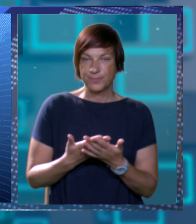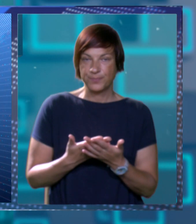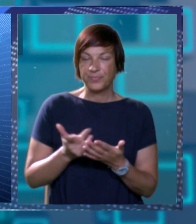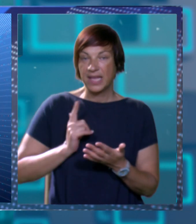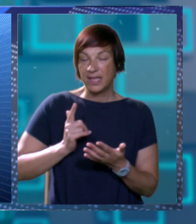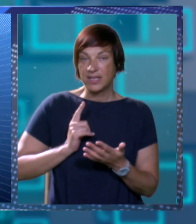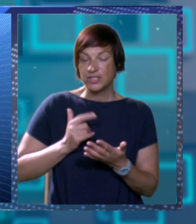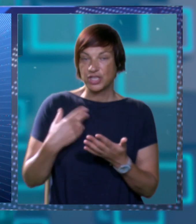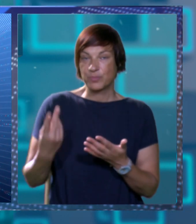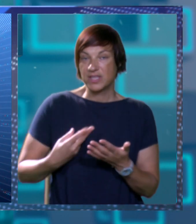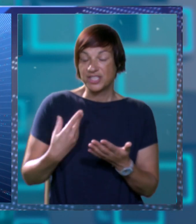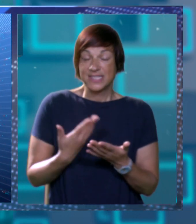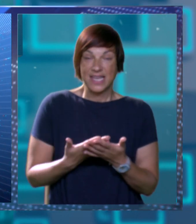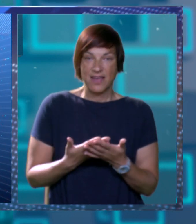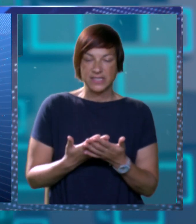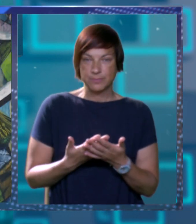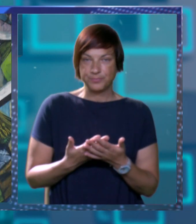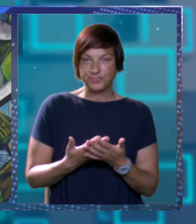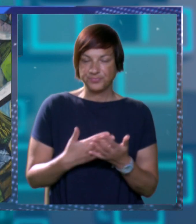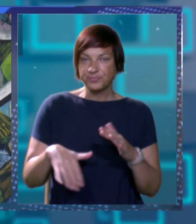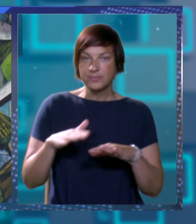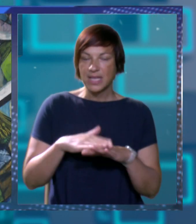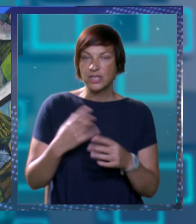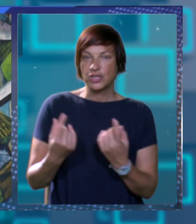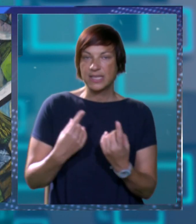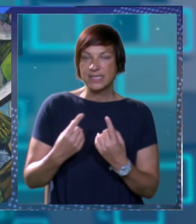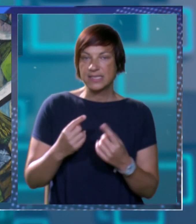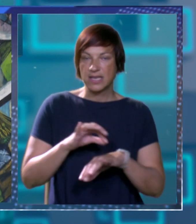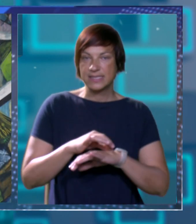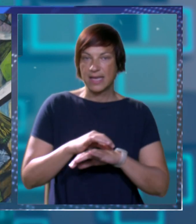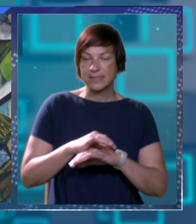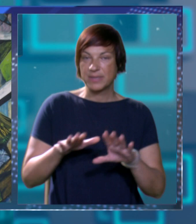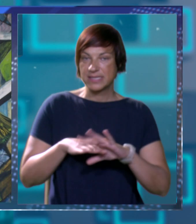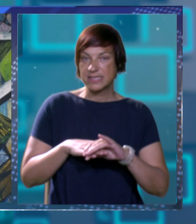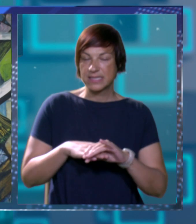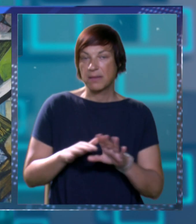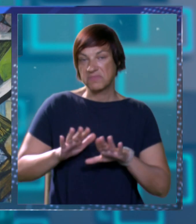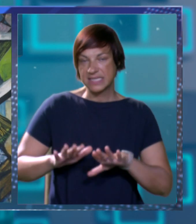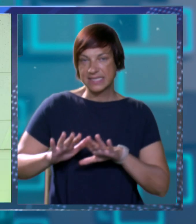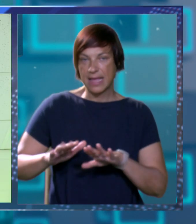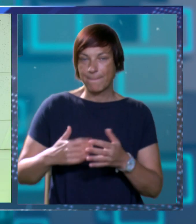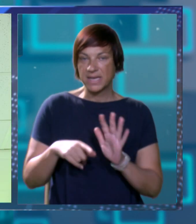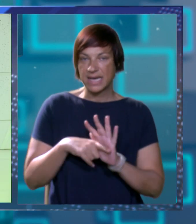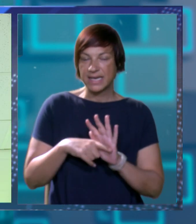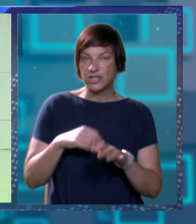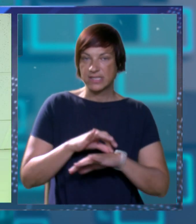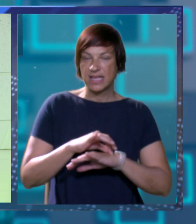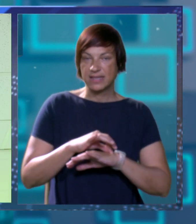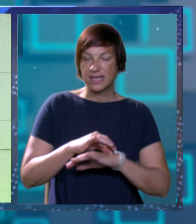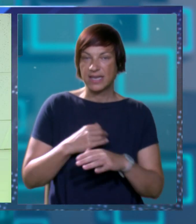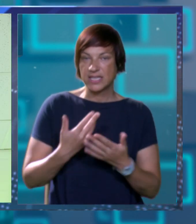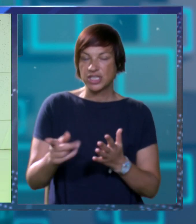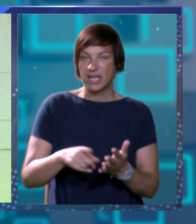očekujemo da će se možda neko i javiti. Dodaje kako je situacija s medicinskim kadrom prilično stabilna. Nedostatak